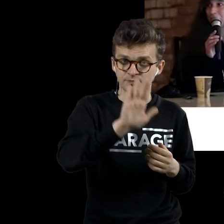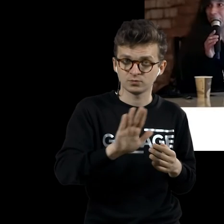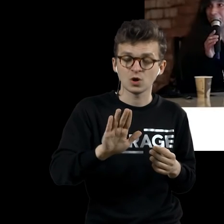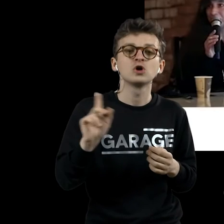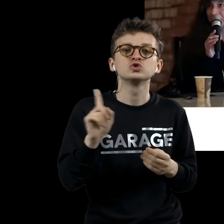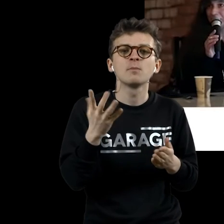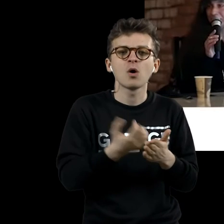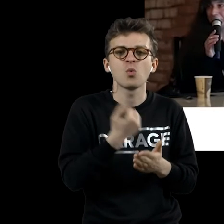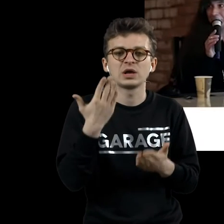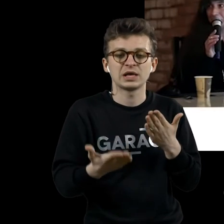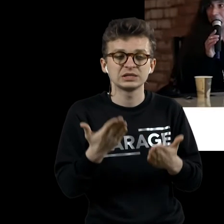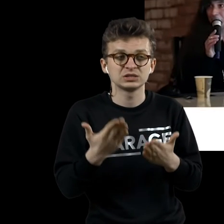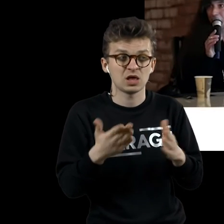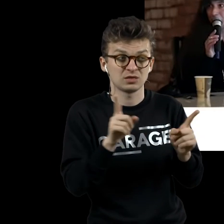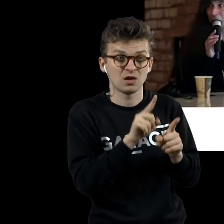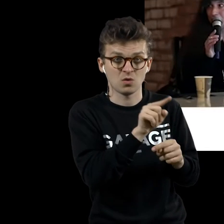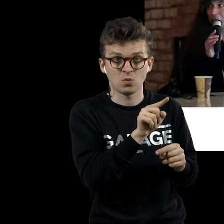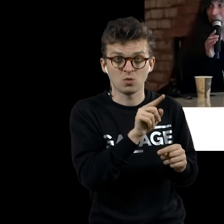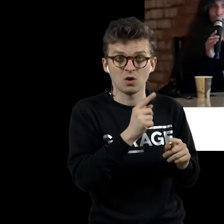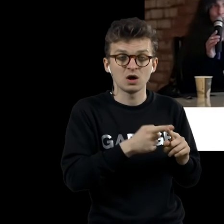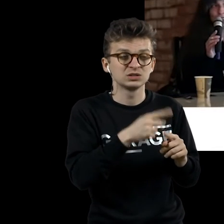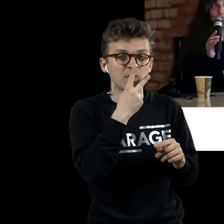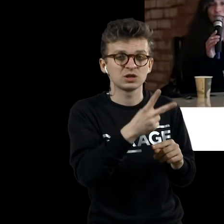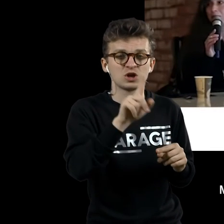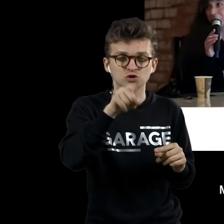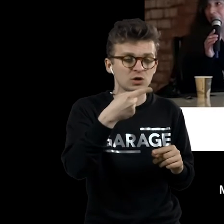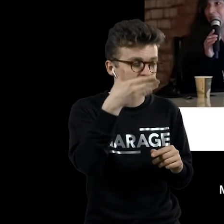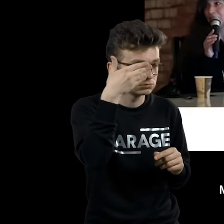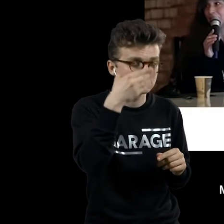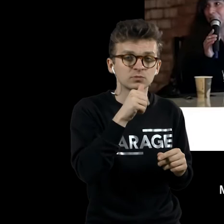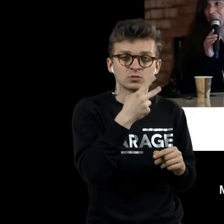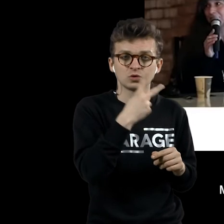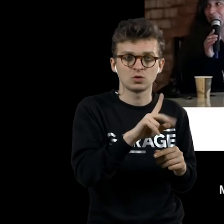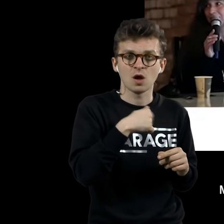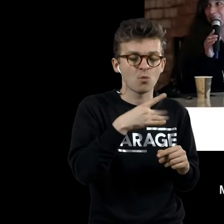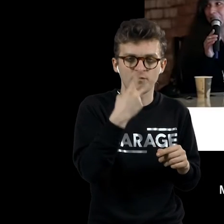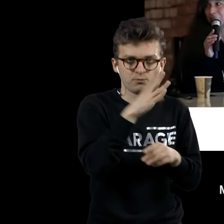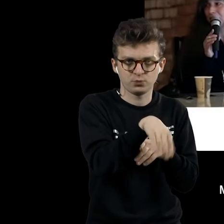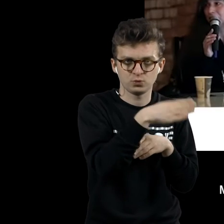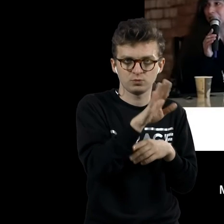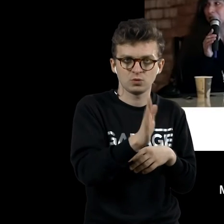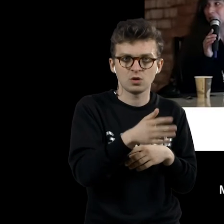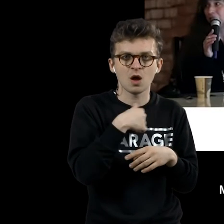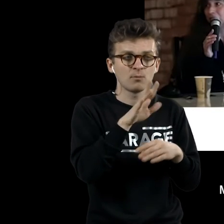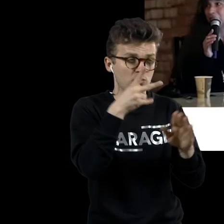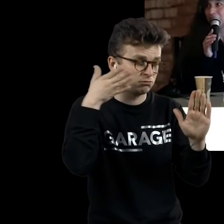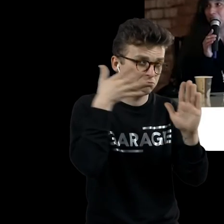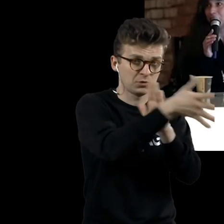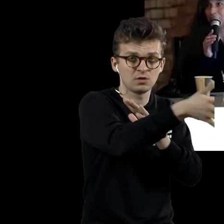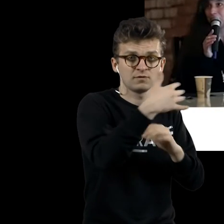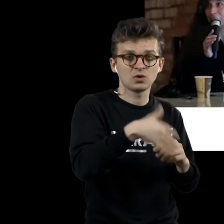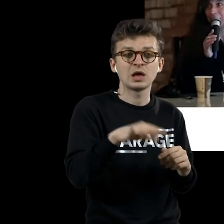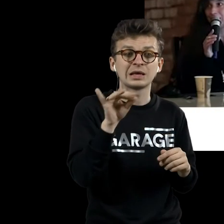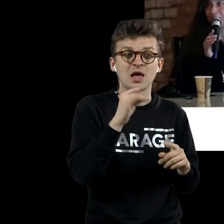Что получится, если смотреть вот такую работу в течение часа близко? Мы перестанем ее видеть. Мы начнем видеть сквозь нее эту